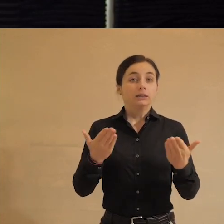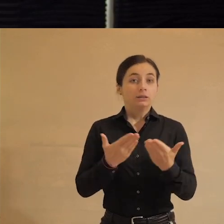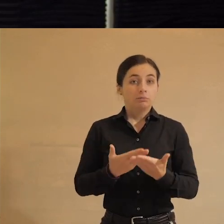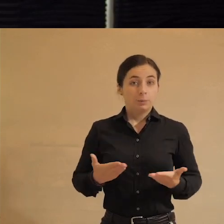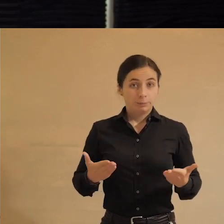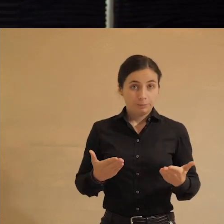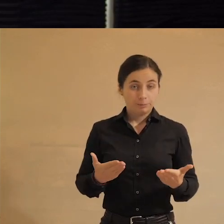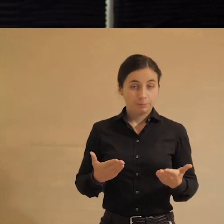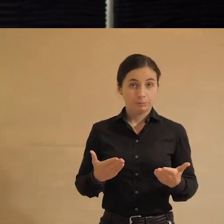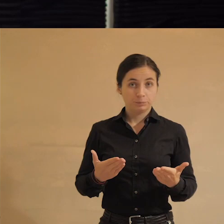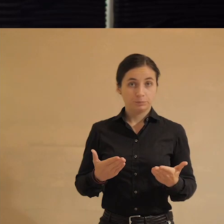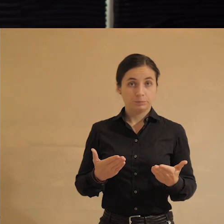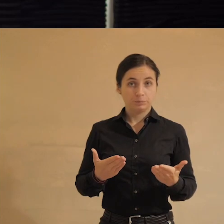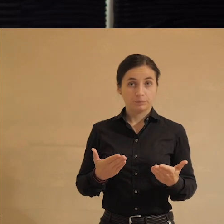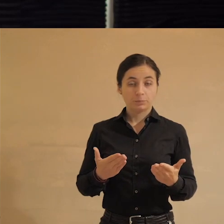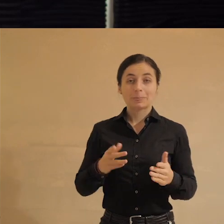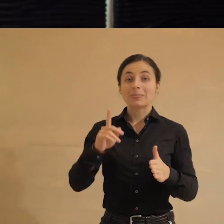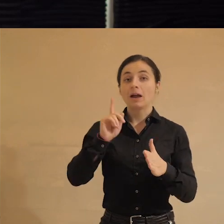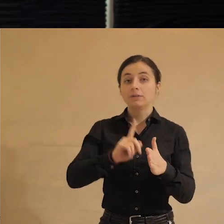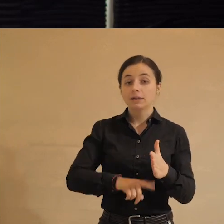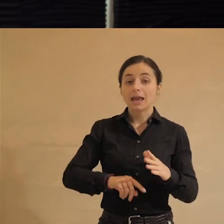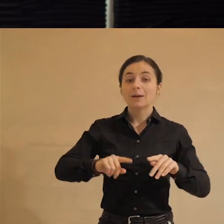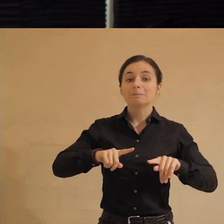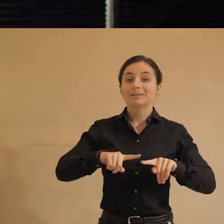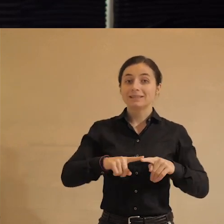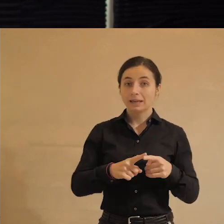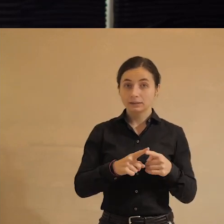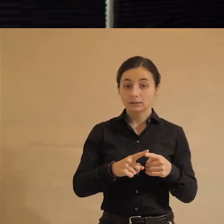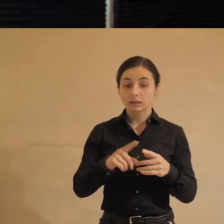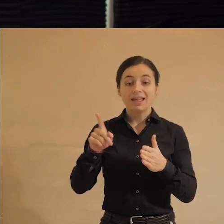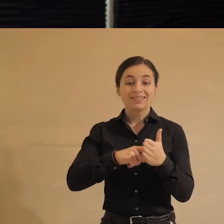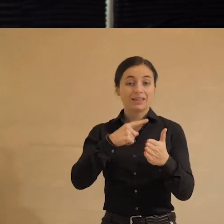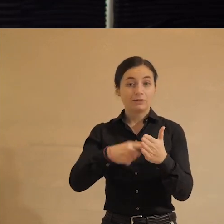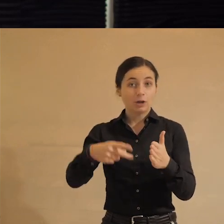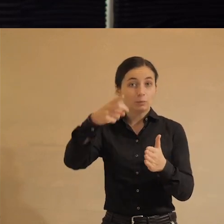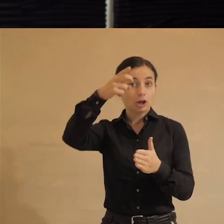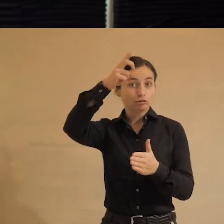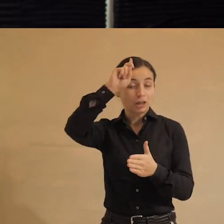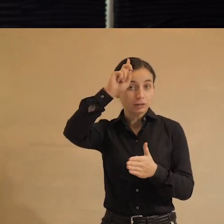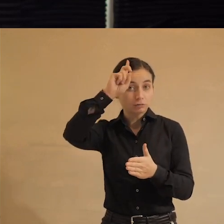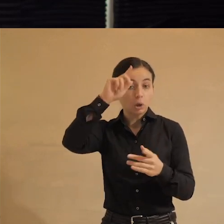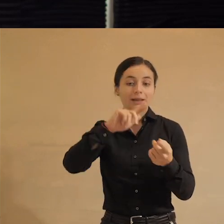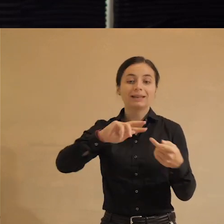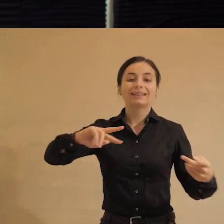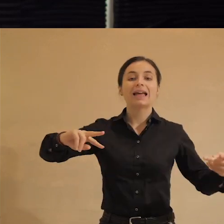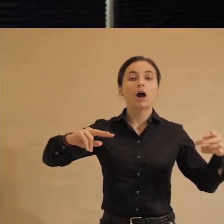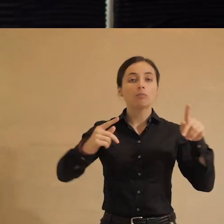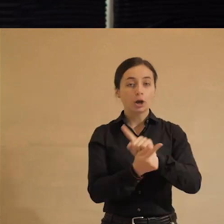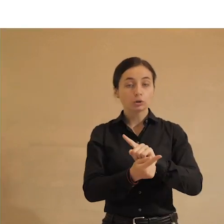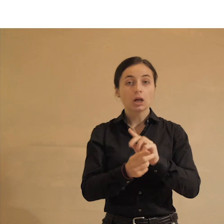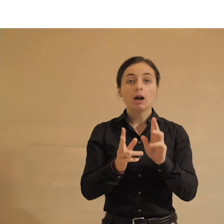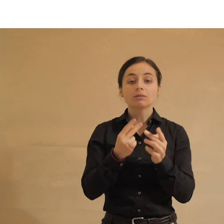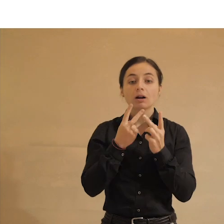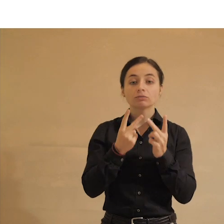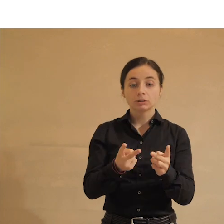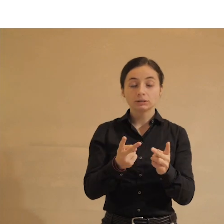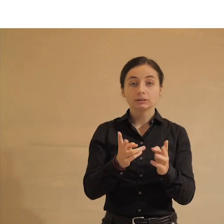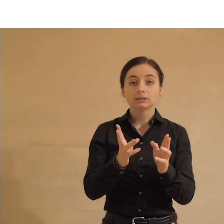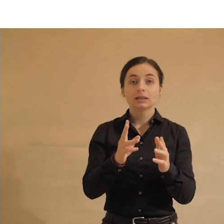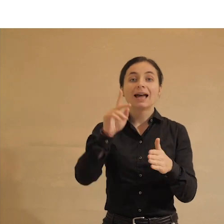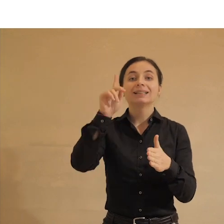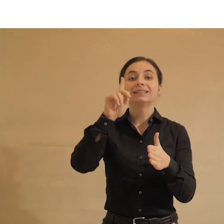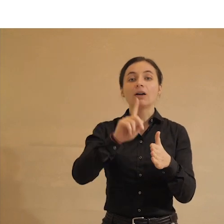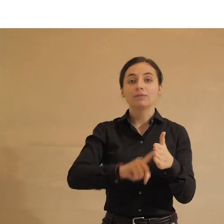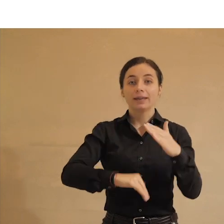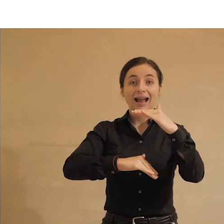доверяем технике и не доверяем государственным институтам, или наоборот, то как выглядит наша картина доверия?